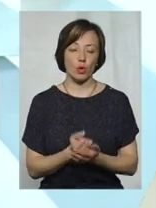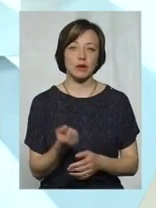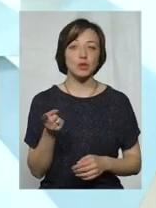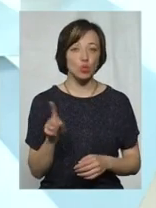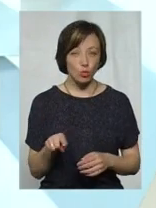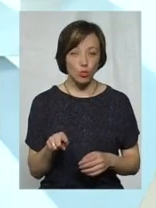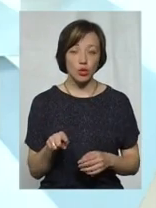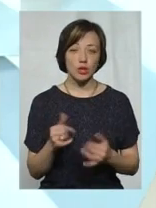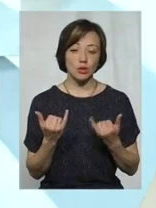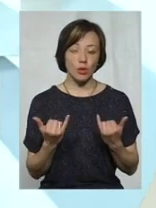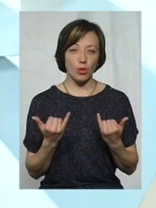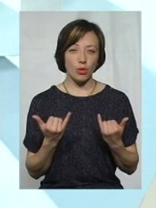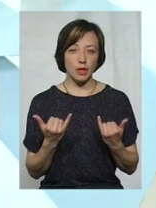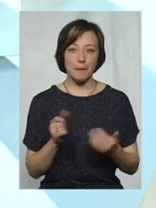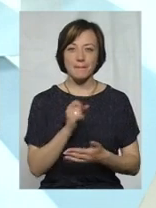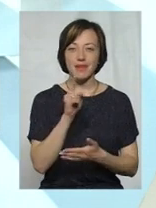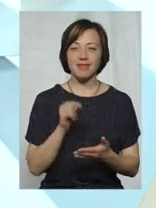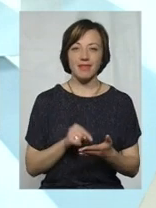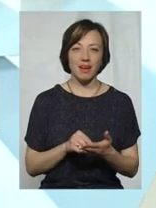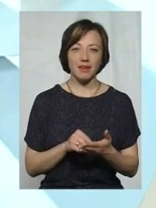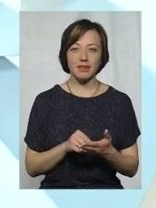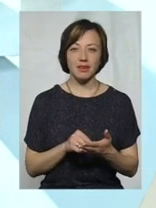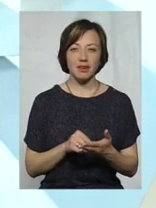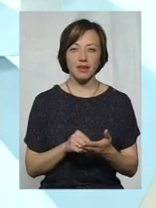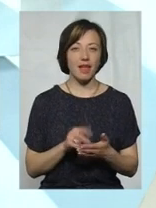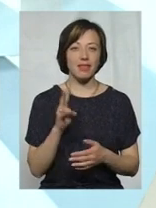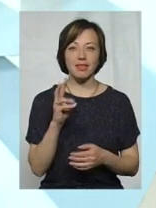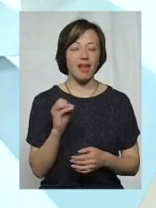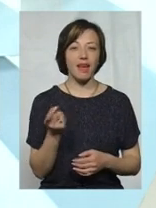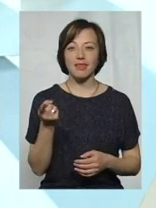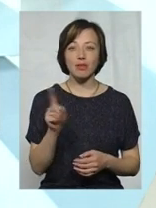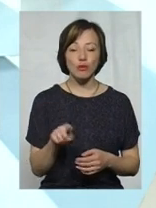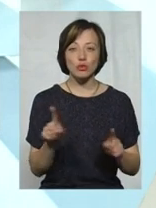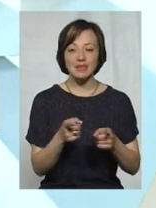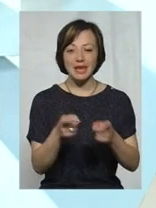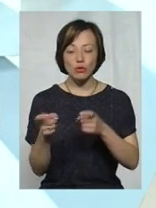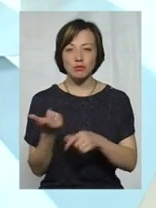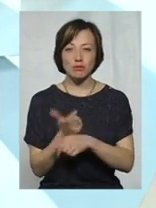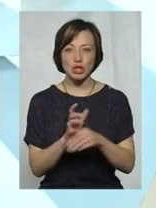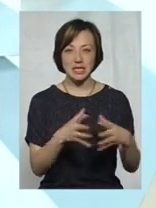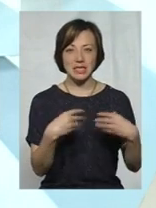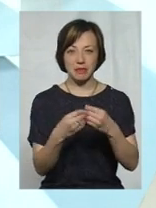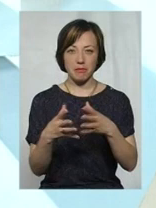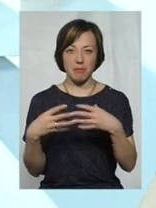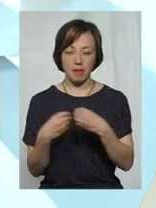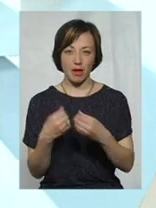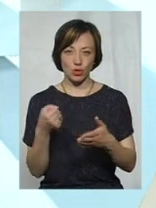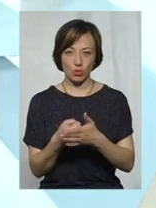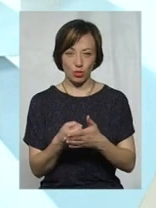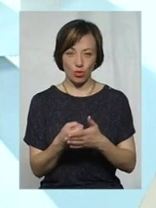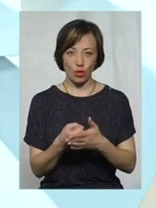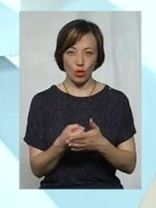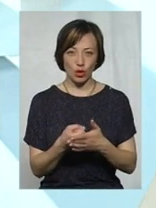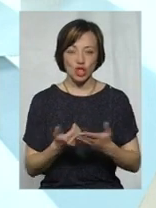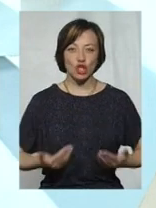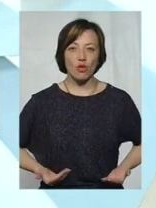сьогодні питання стоїть не в тому, щоб залучити більшість сімей у житлові